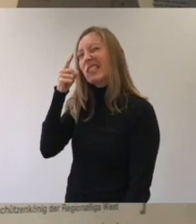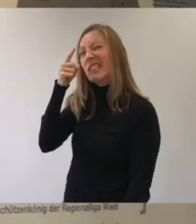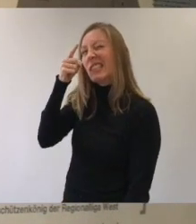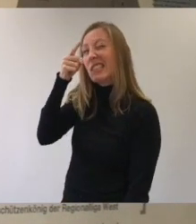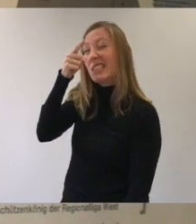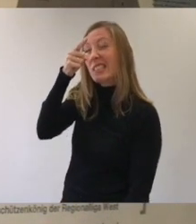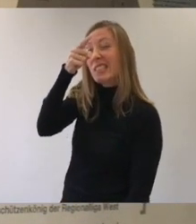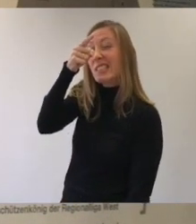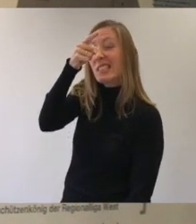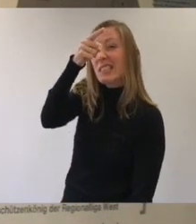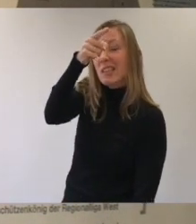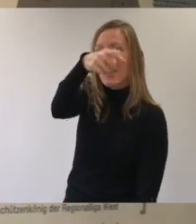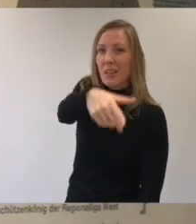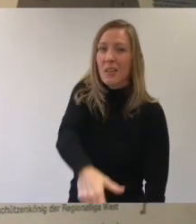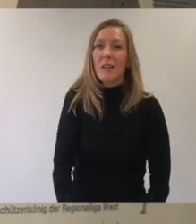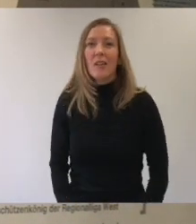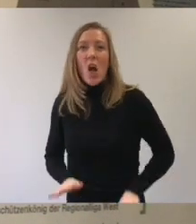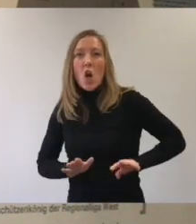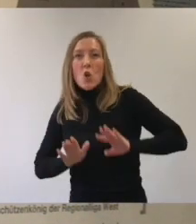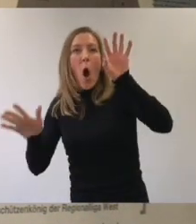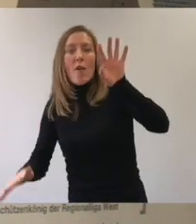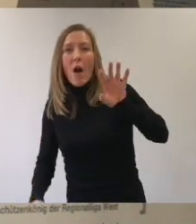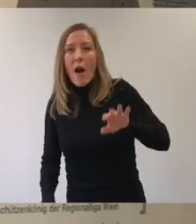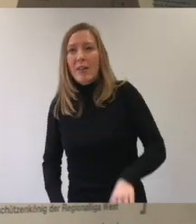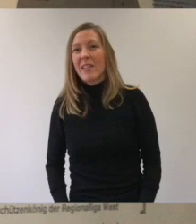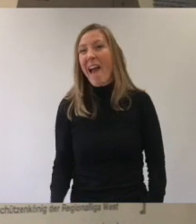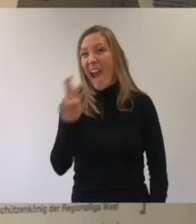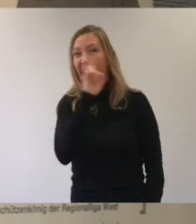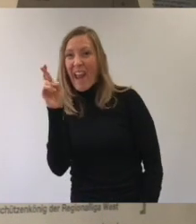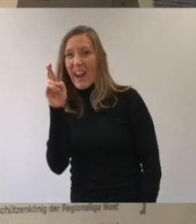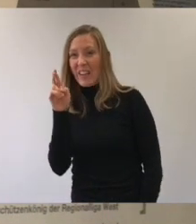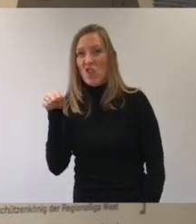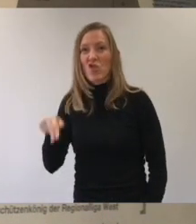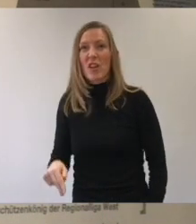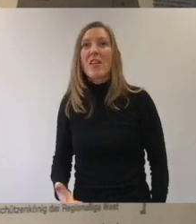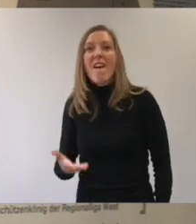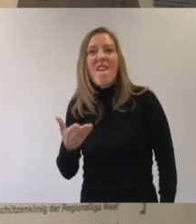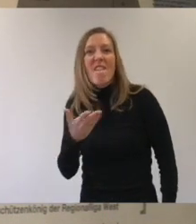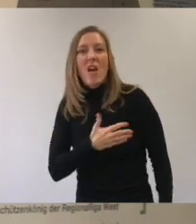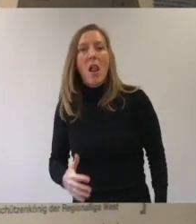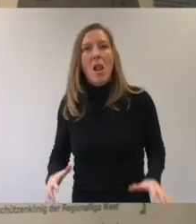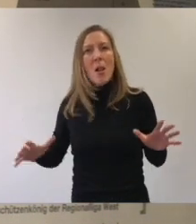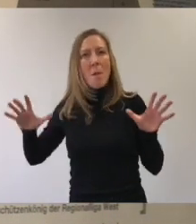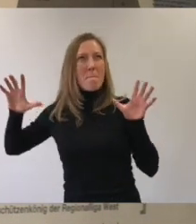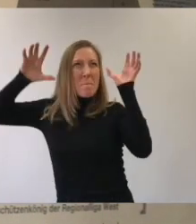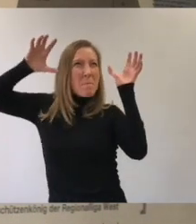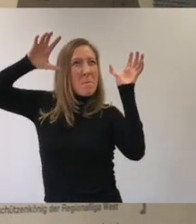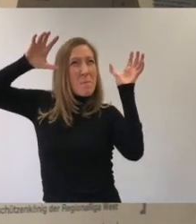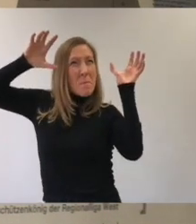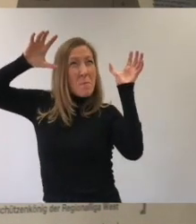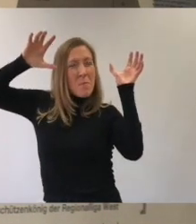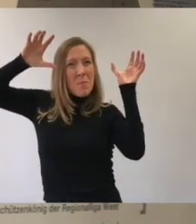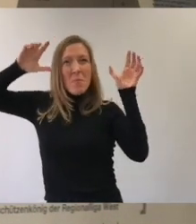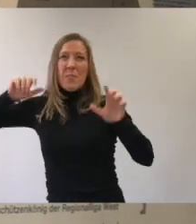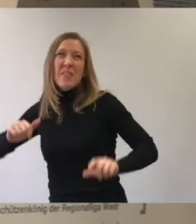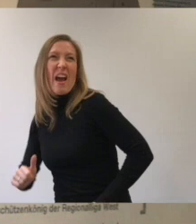Der Ball fliegt jetzt in Richtung Tor. Der Torwart steht in der rechten Ecke vom Tor. Er will den Ball unbedingt halten.